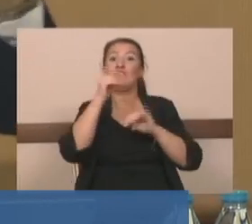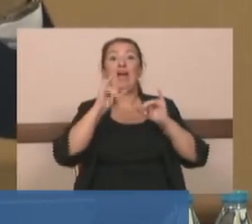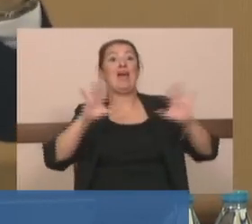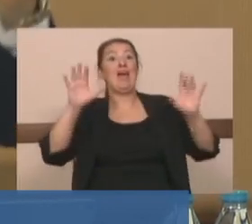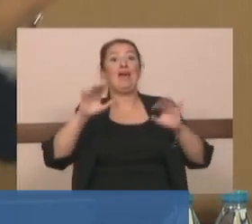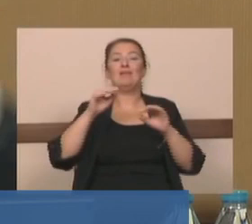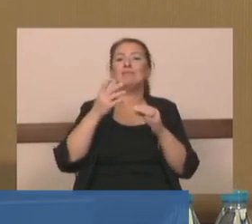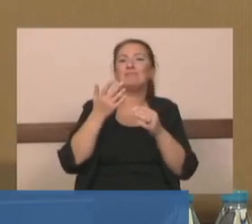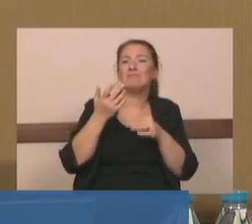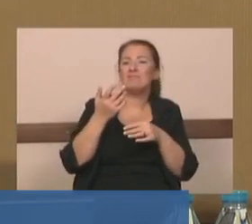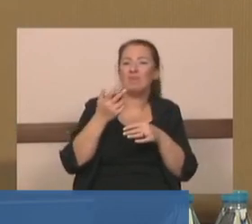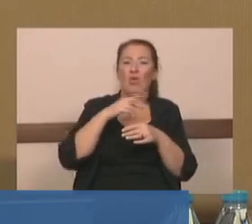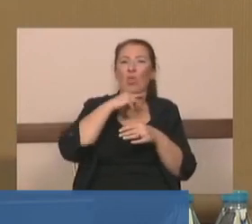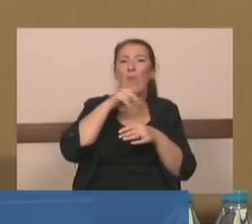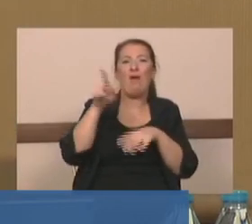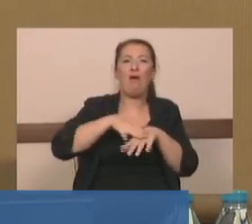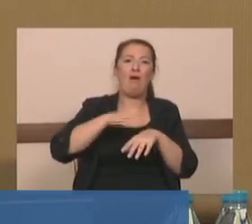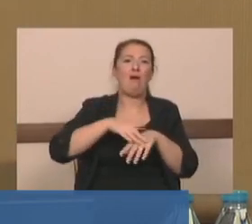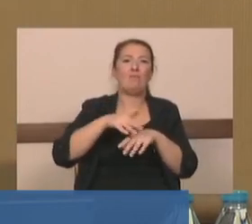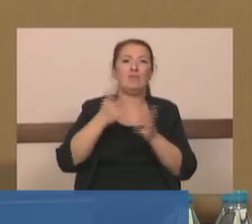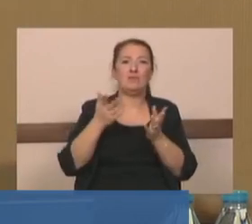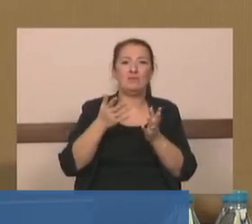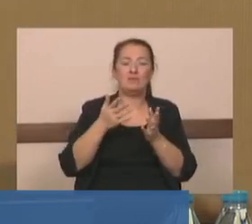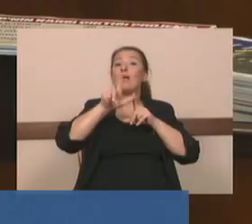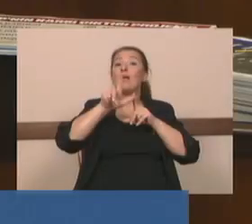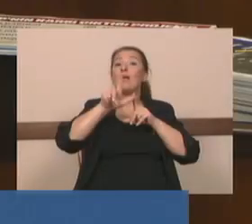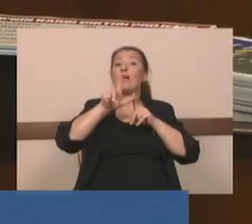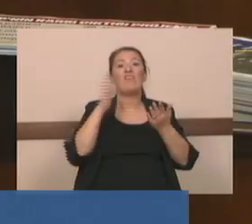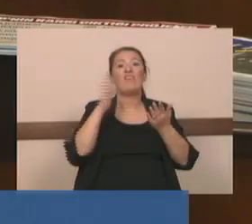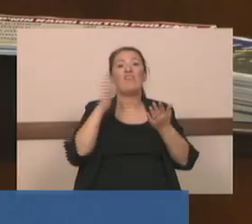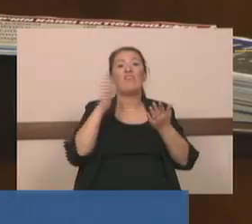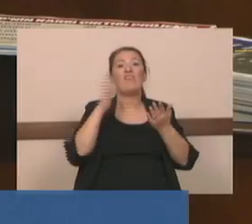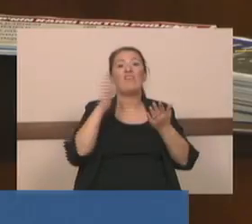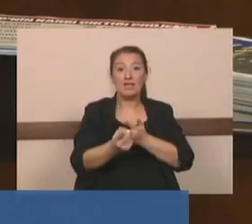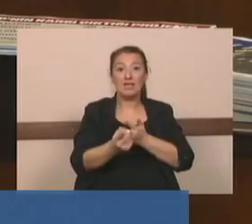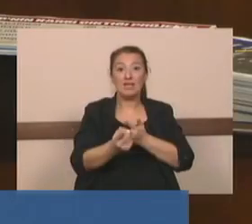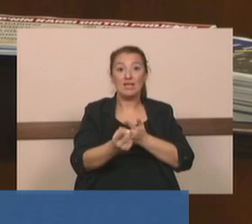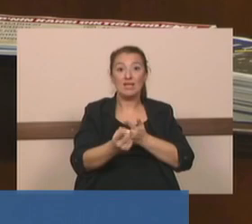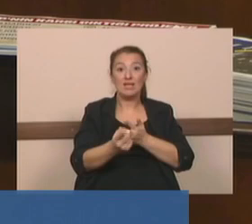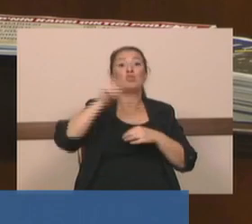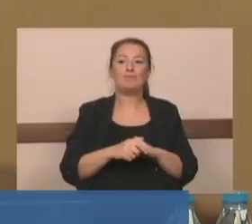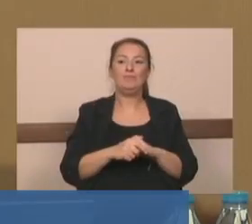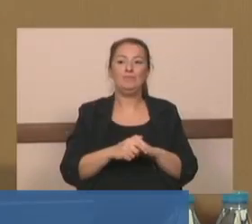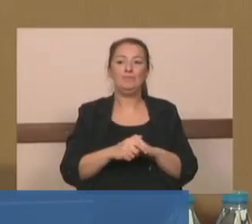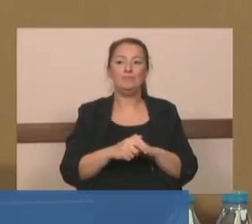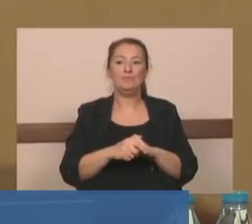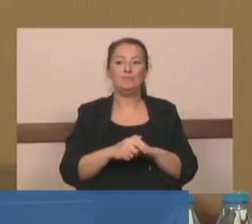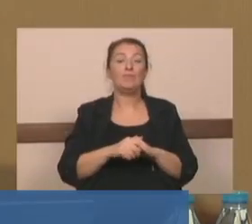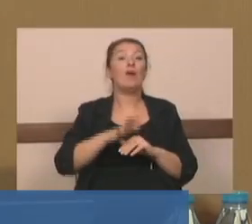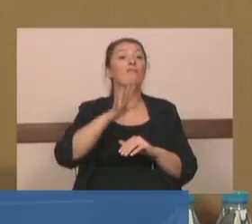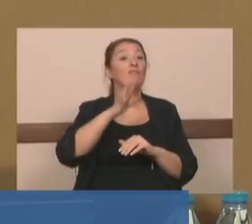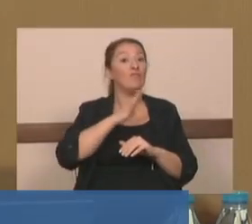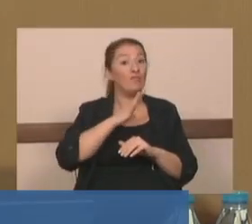benim nasıl cevap verdiğimi. Hararetli bir şekilde. Hayır. Kanal İstanbul yapılmalı diyecekti. Varsa